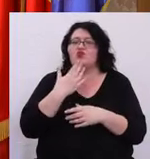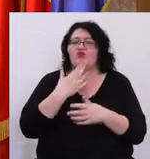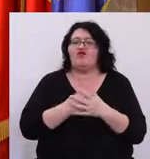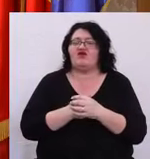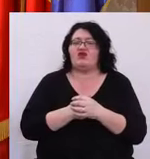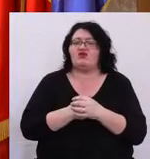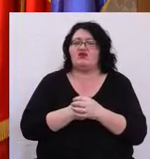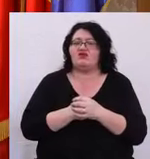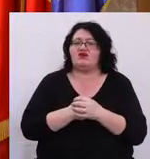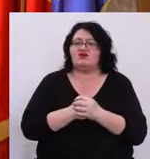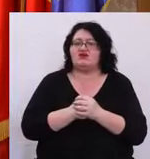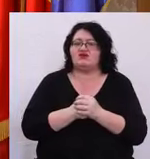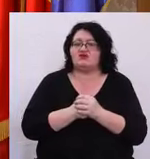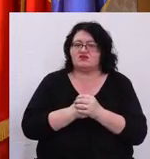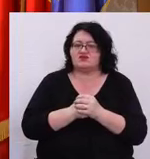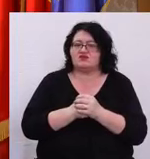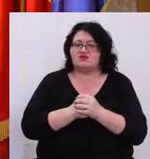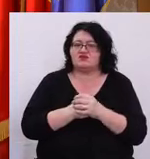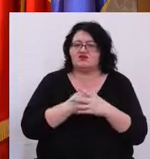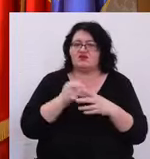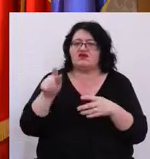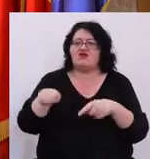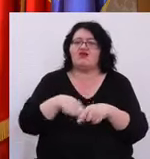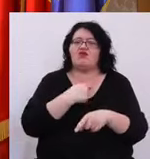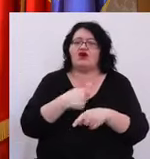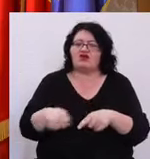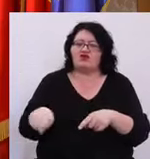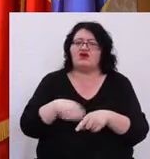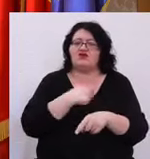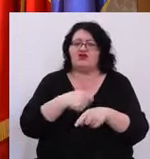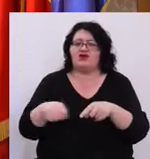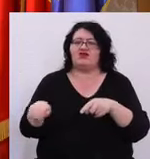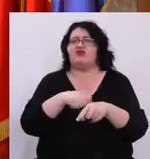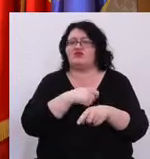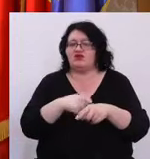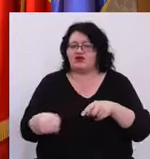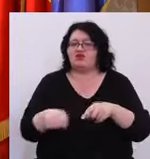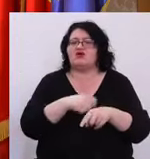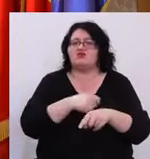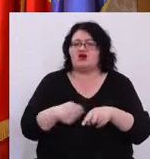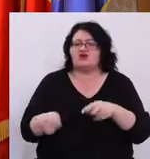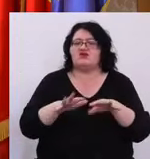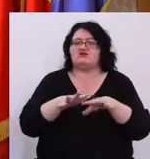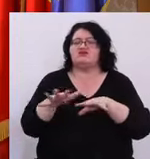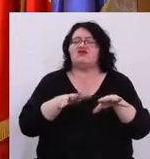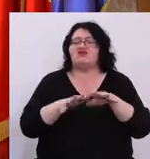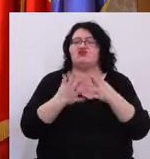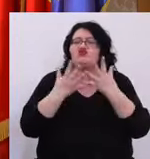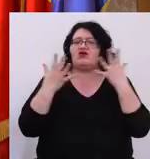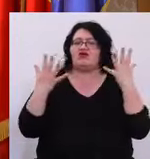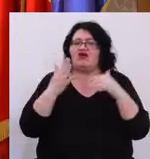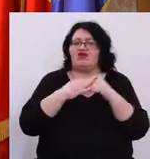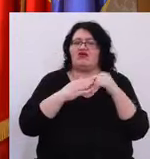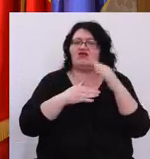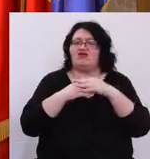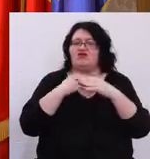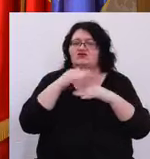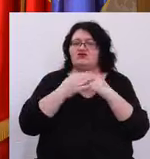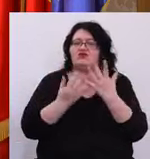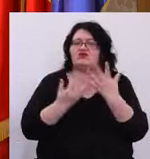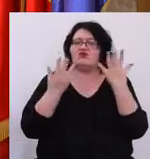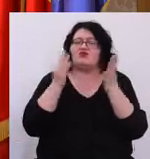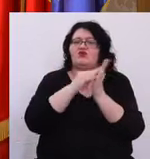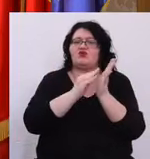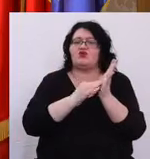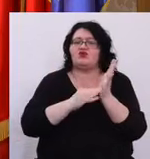să tot reparăm și cârpim Și avem o strategie foarte clară Care se reflectă și